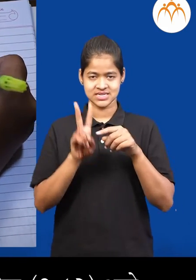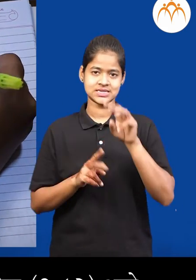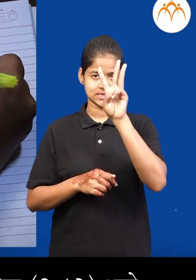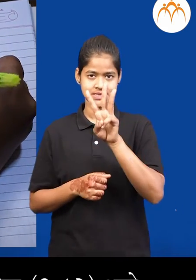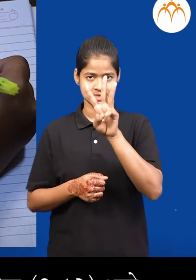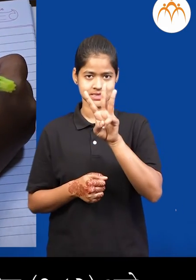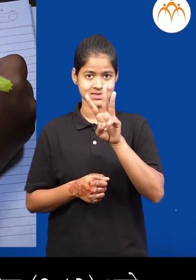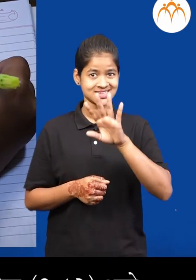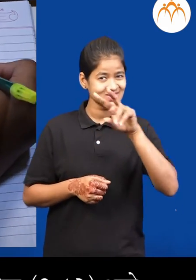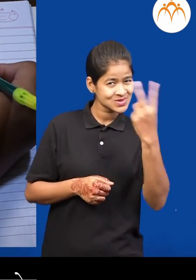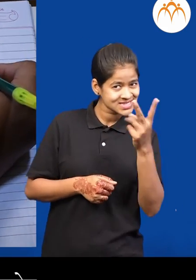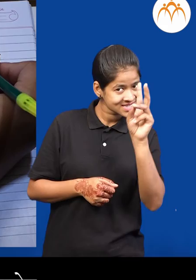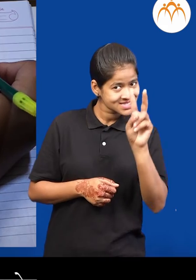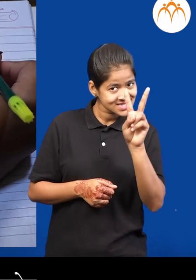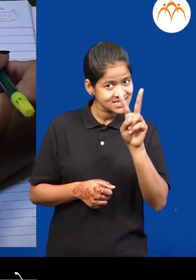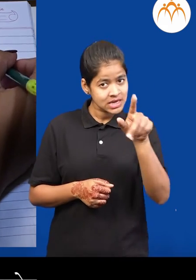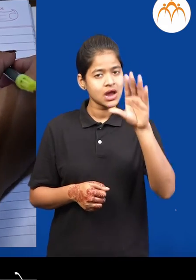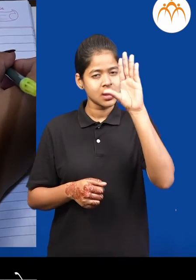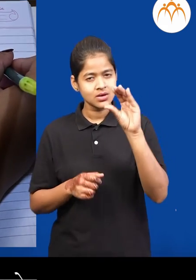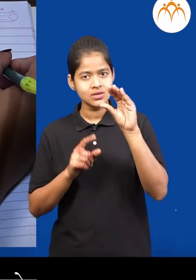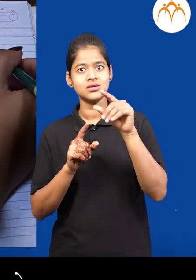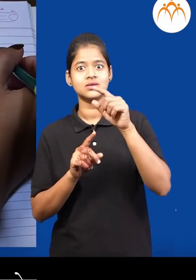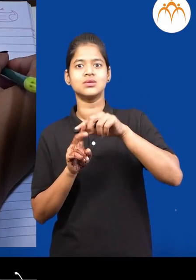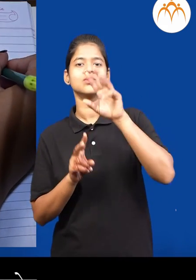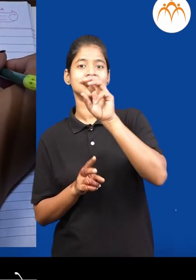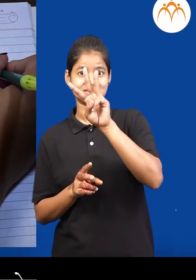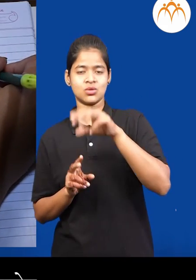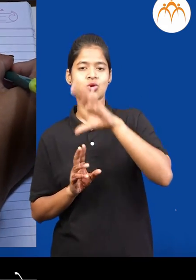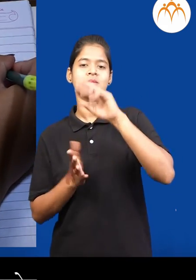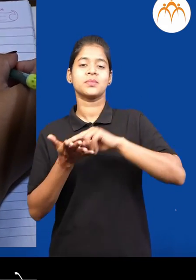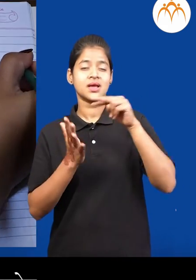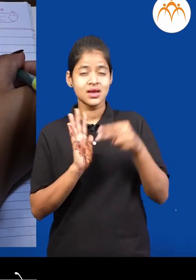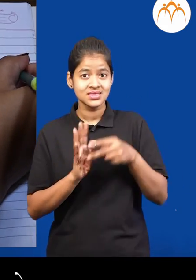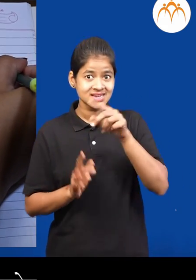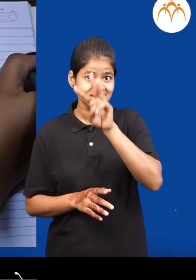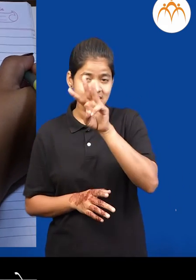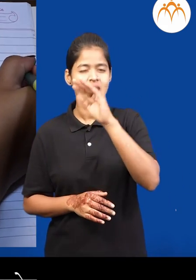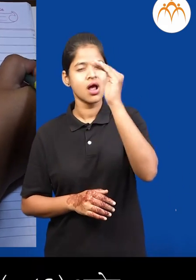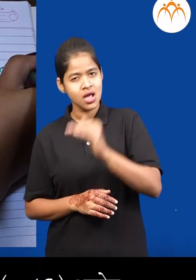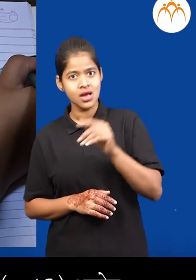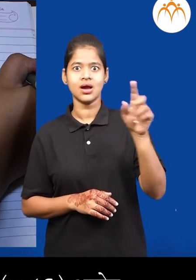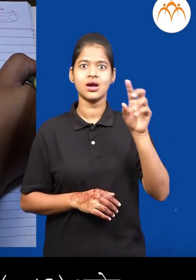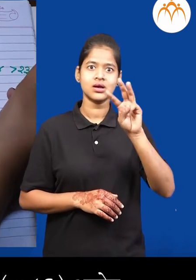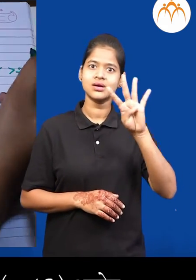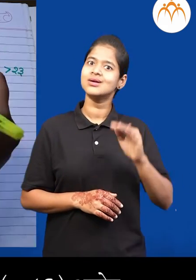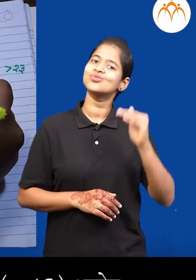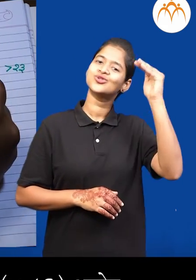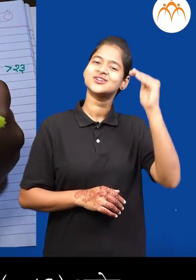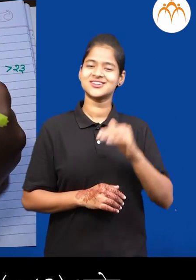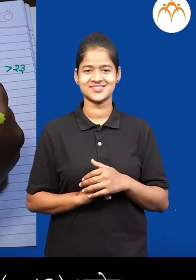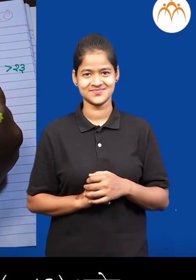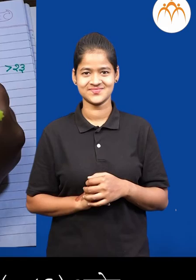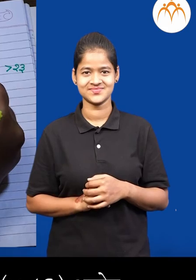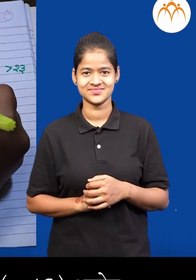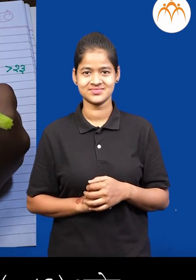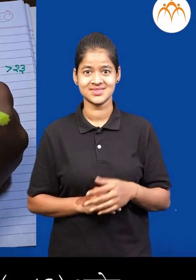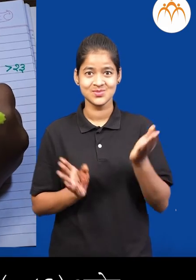2, पेक्षा मोठा है मनुन, 34, तेवी स्पेक्षा मोठे आहे, दुसर्या संख्ये तिल, सहा,